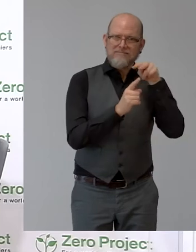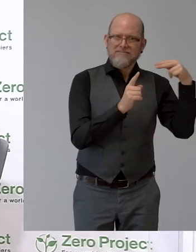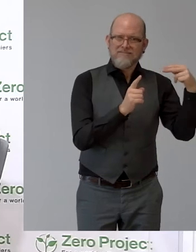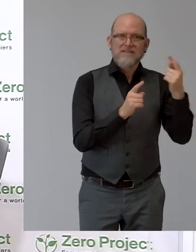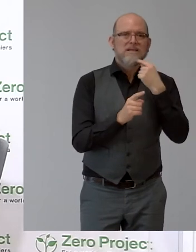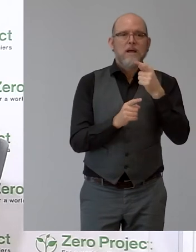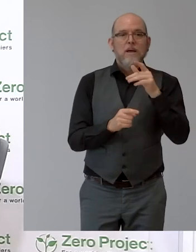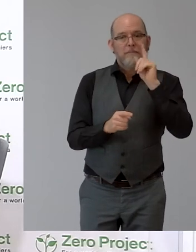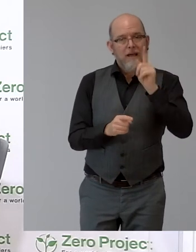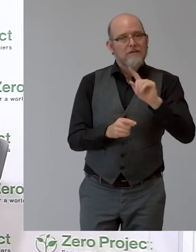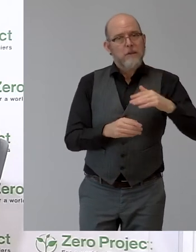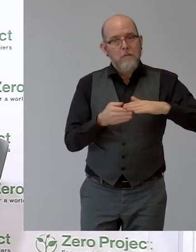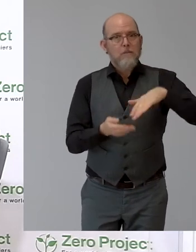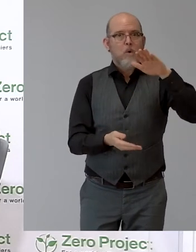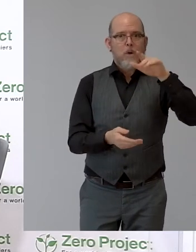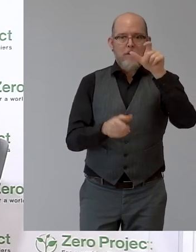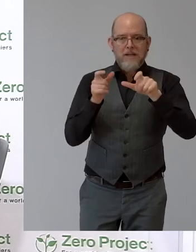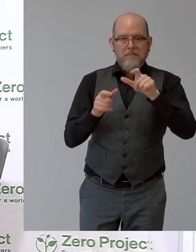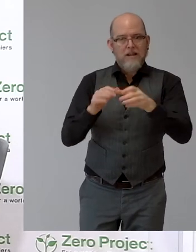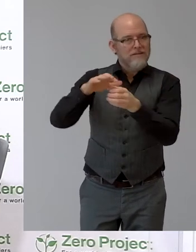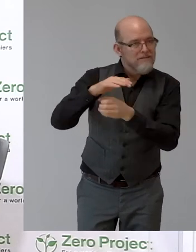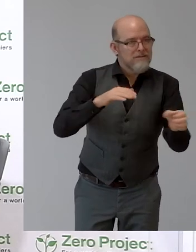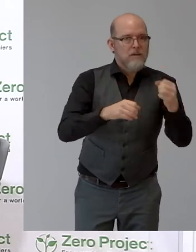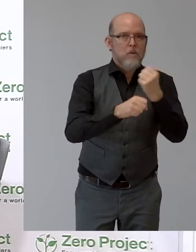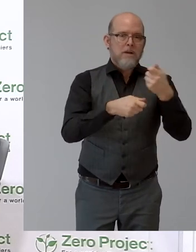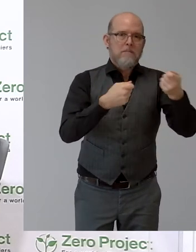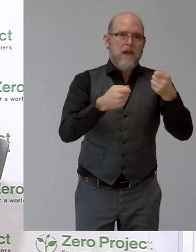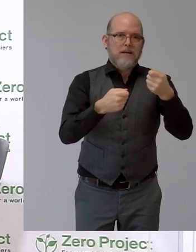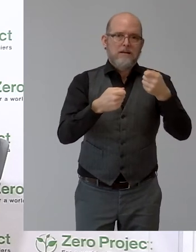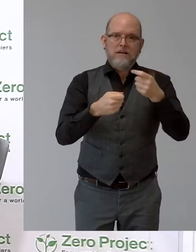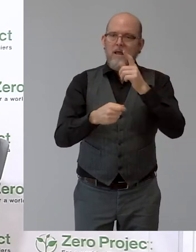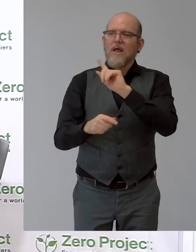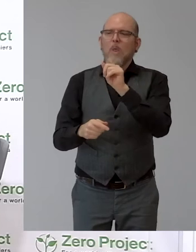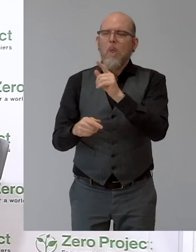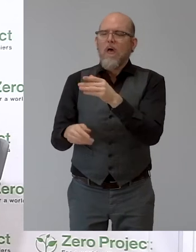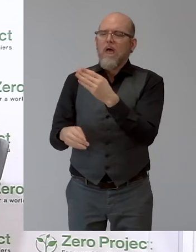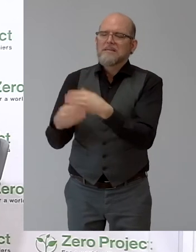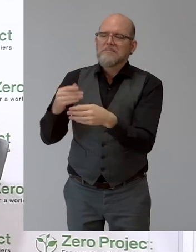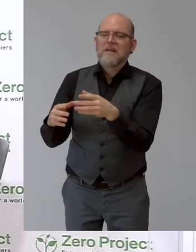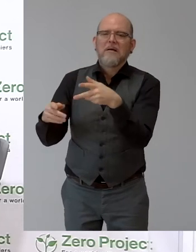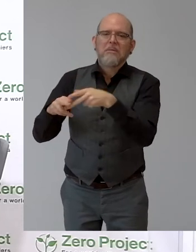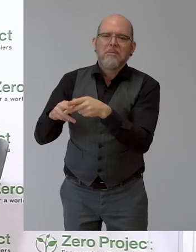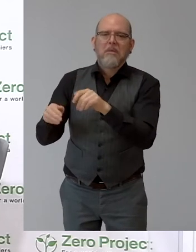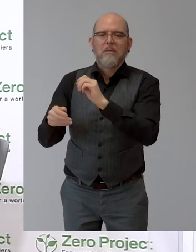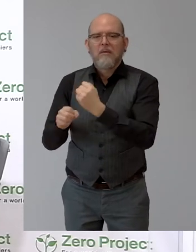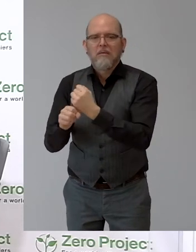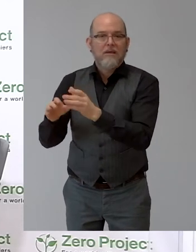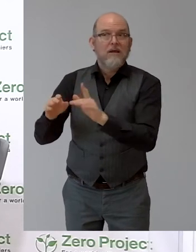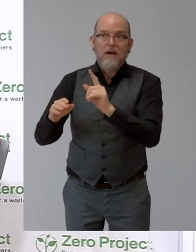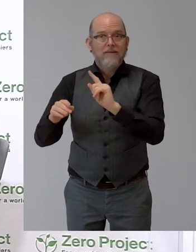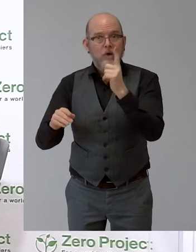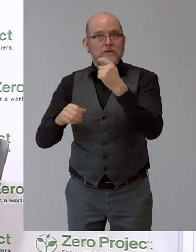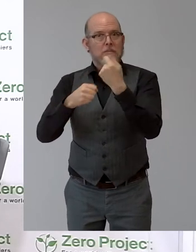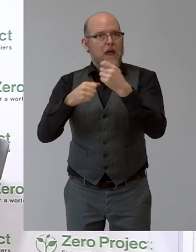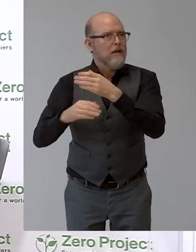Und da sind wir auch schon beim zweiten Themenblock. Es gibt jetzt ein neues Service, das vor allem die Vermittlung